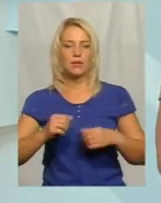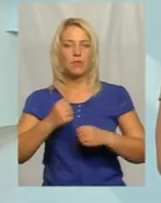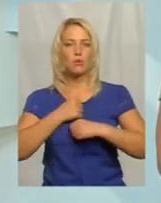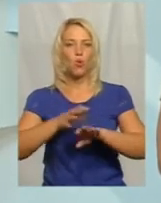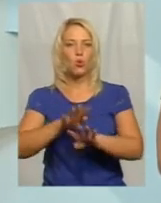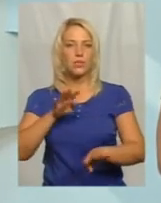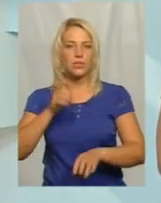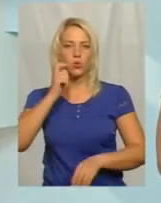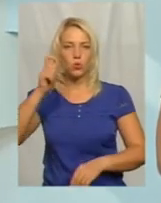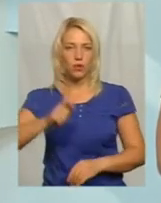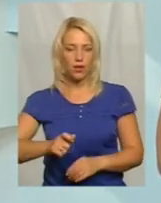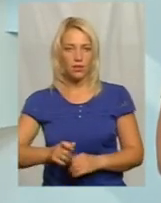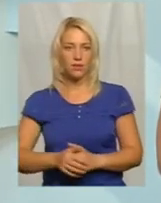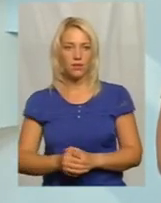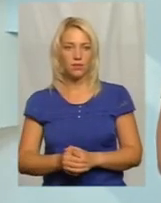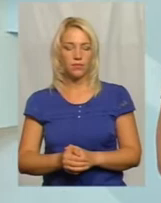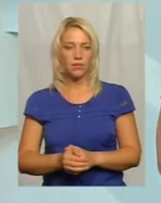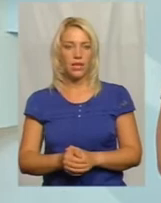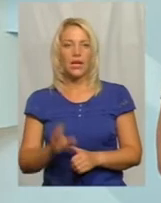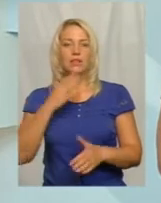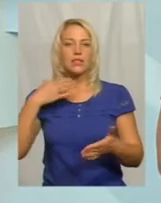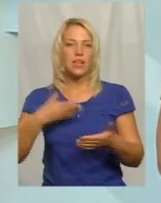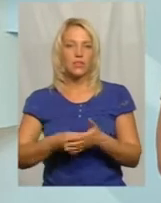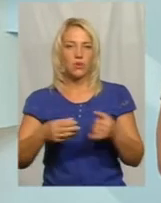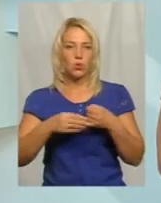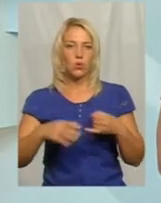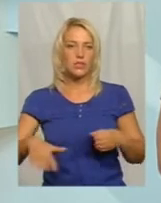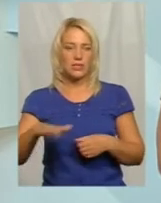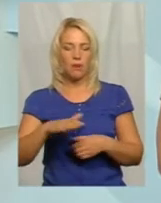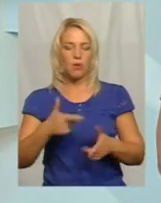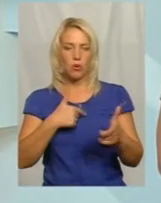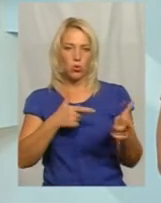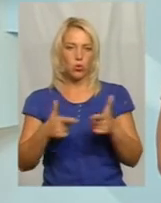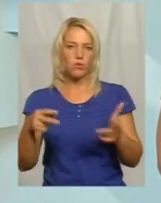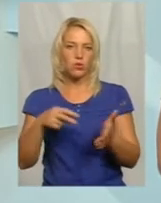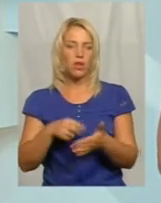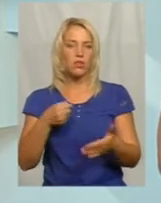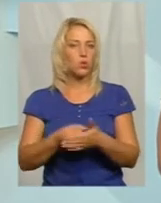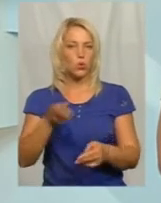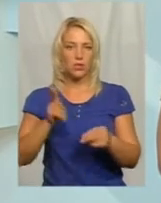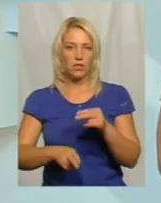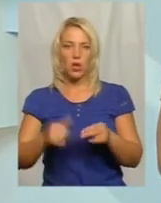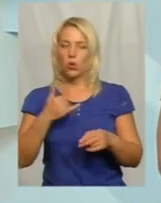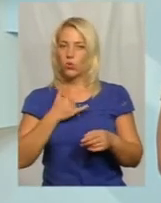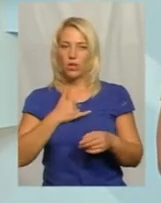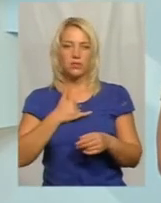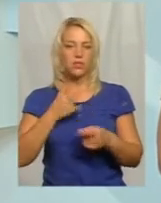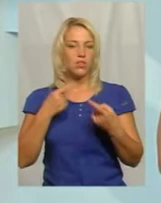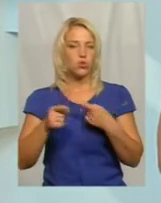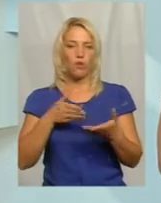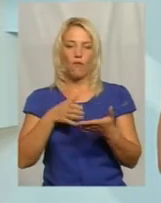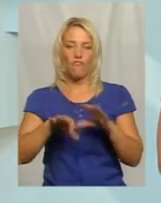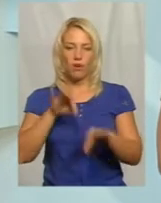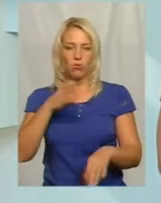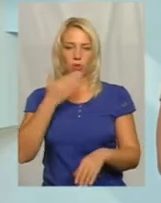України. І за свою землю ми готові стояти до кінця, ще раз наголошую. Нас вибору немає, на відміну від